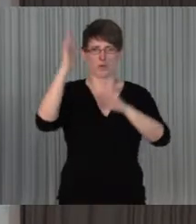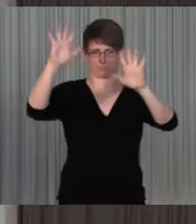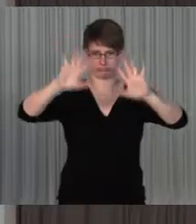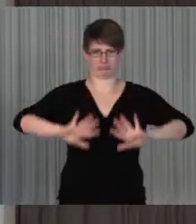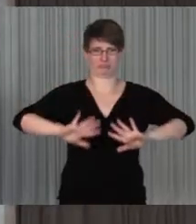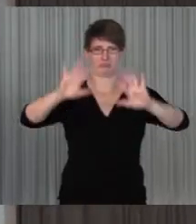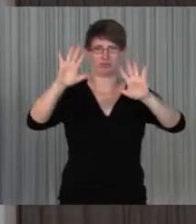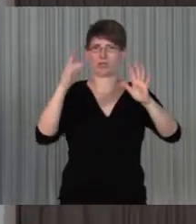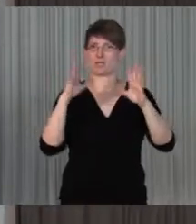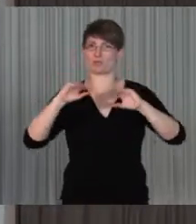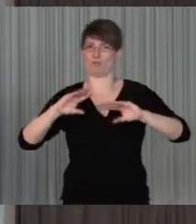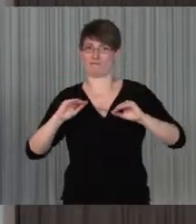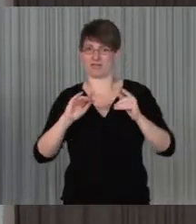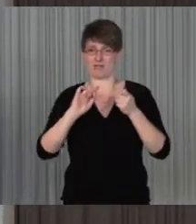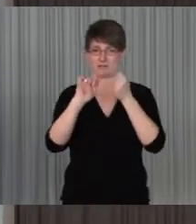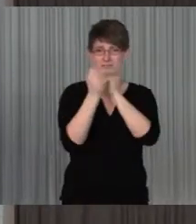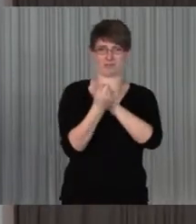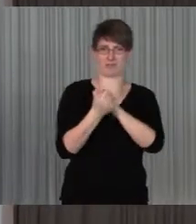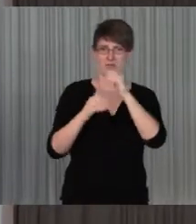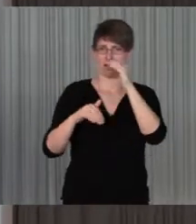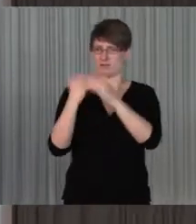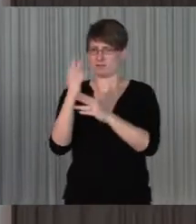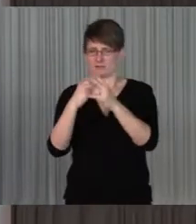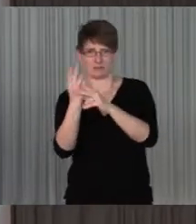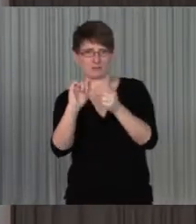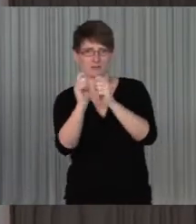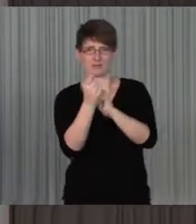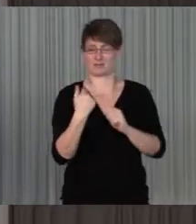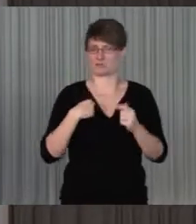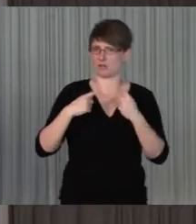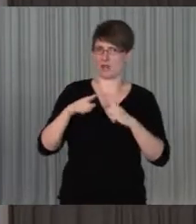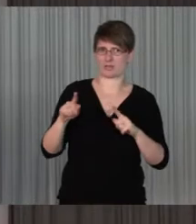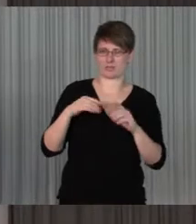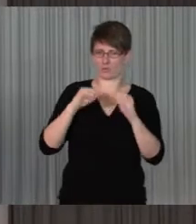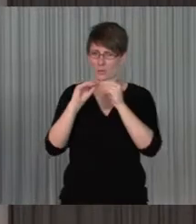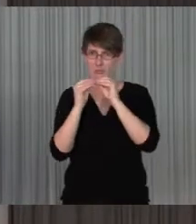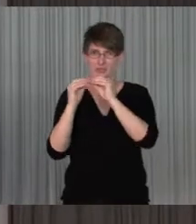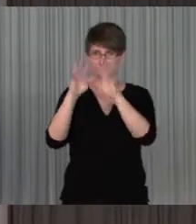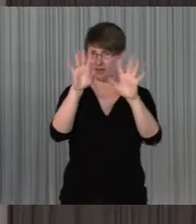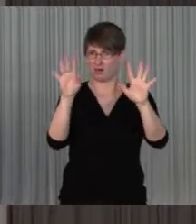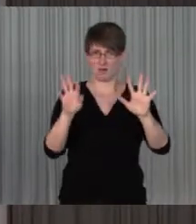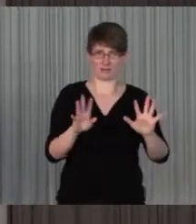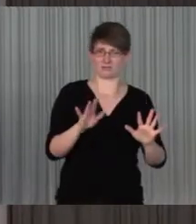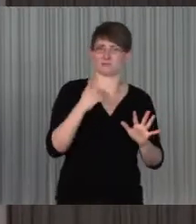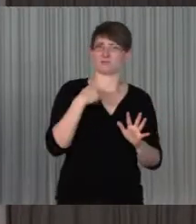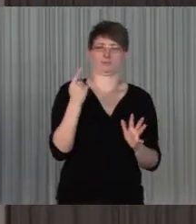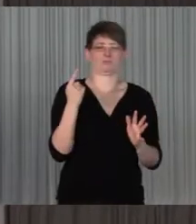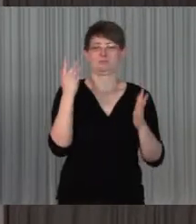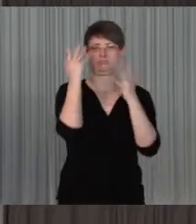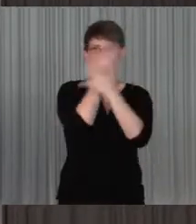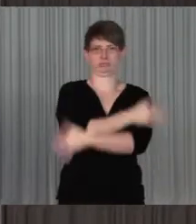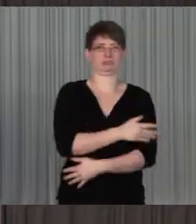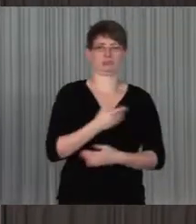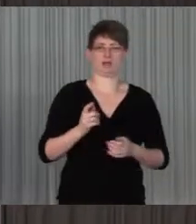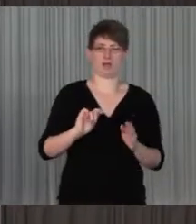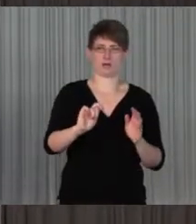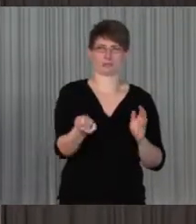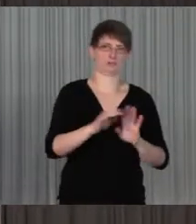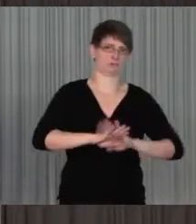oder sozusagen die Software schon wieder in einer anderen Version verändert, dann ist es wieder eine komplizierte Benutzerführung, das ist eben tatsächlich